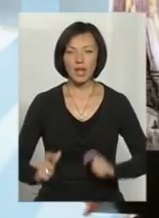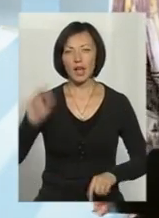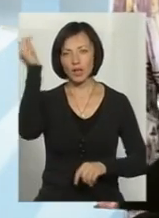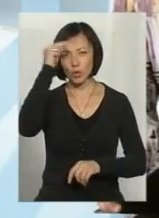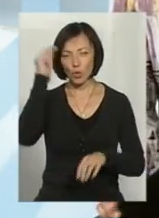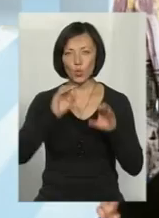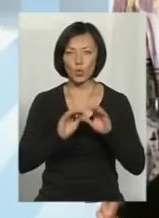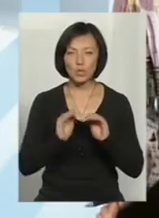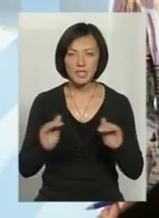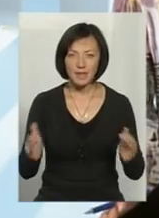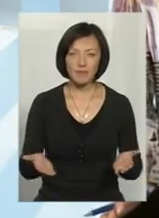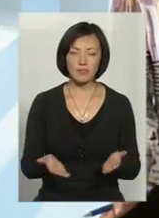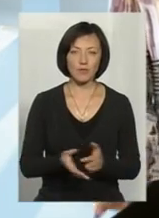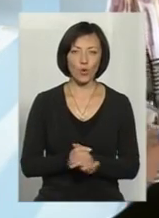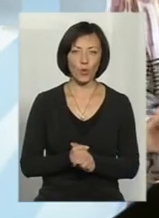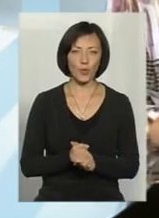учнівство,